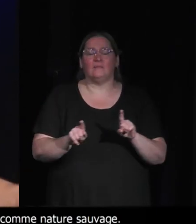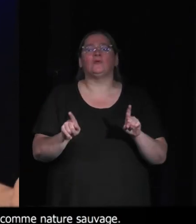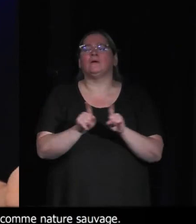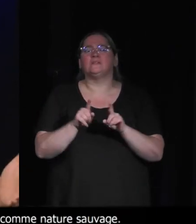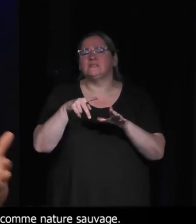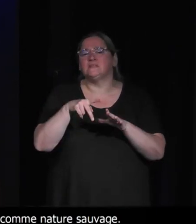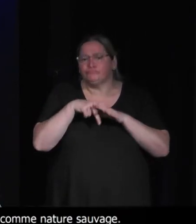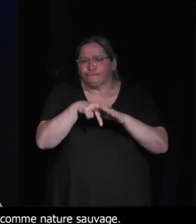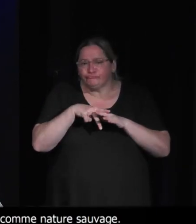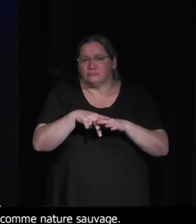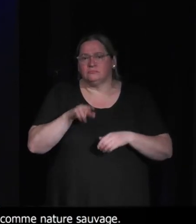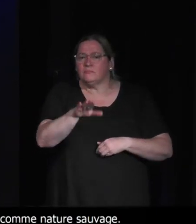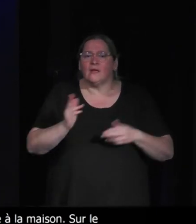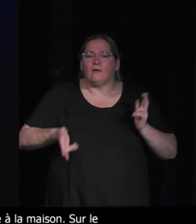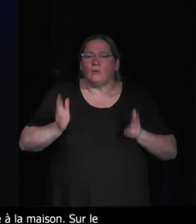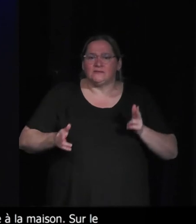2. C'est-à-dire